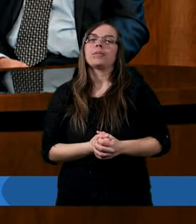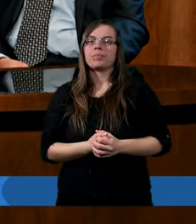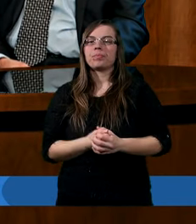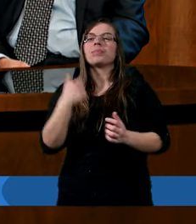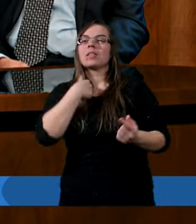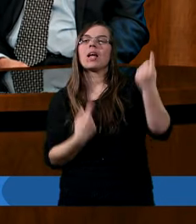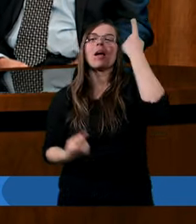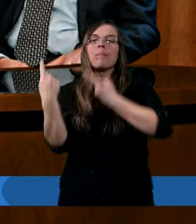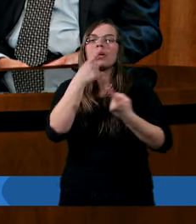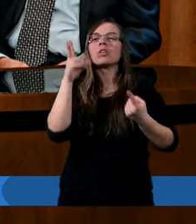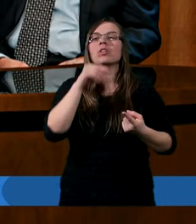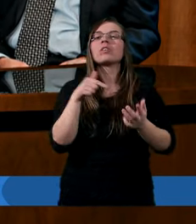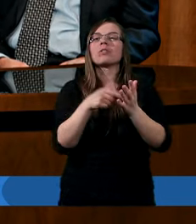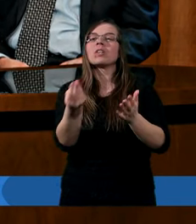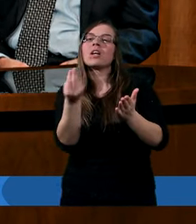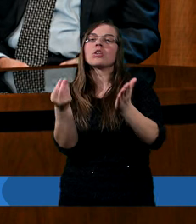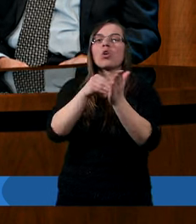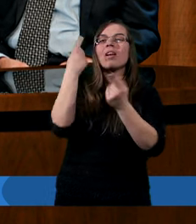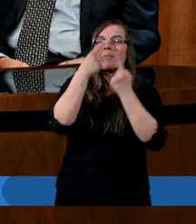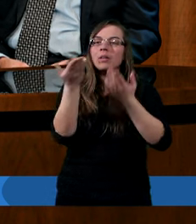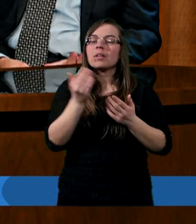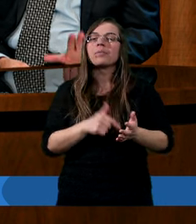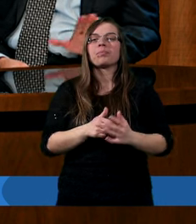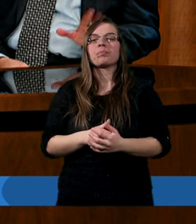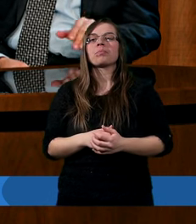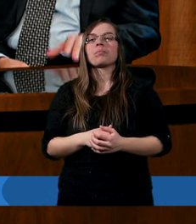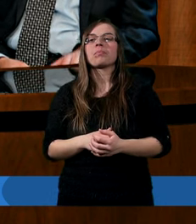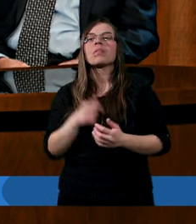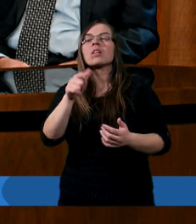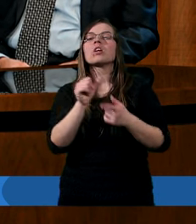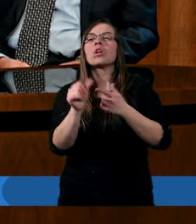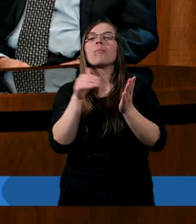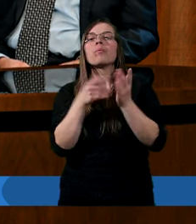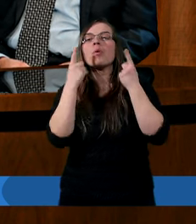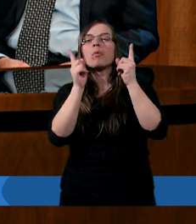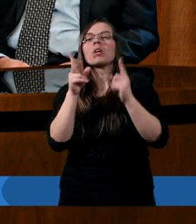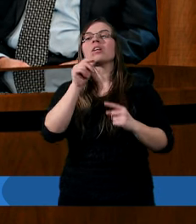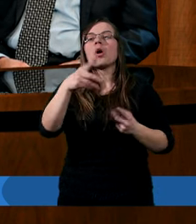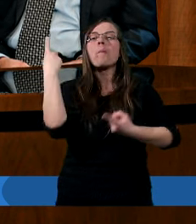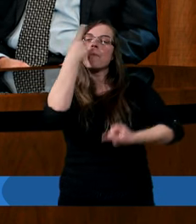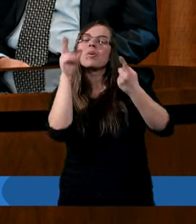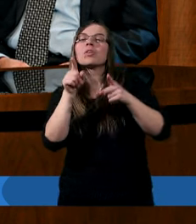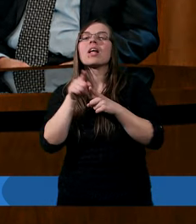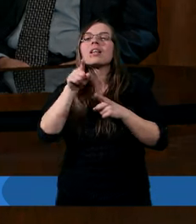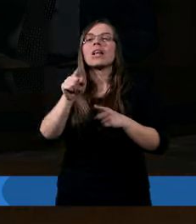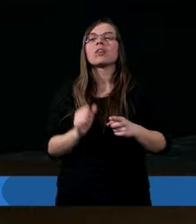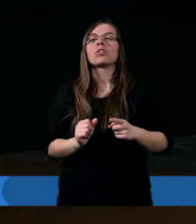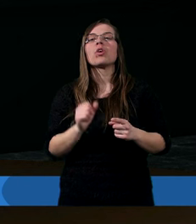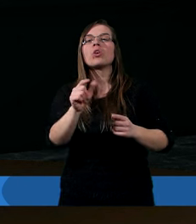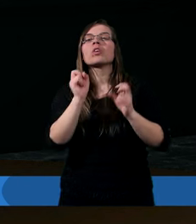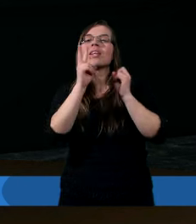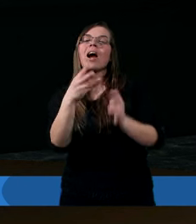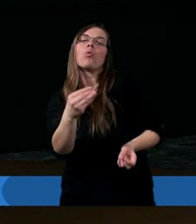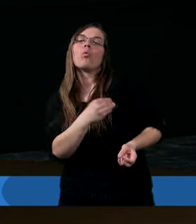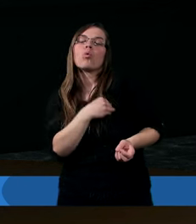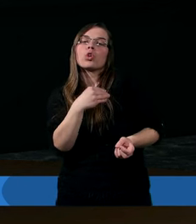Ja myślę, że to też ma... Jeszcze dodatkowe myśli, proszę. Bardzo krótko spróbuję. Myślę, że to też ma związek z taką